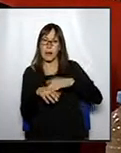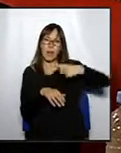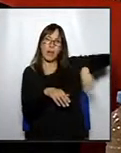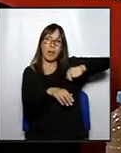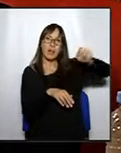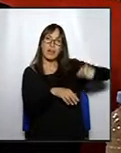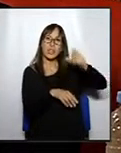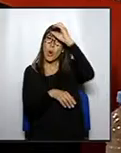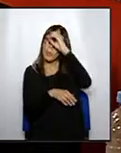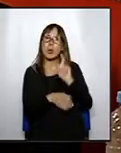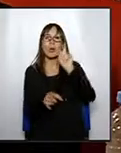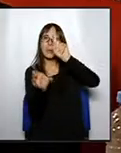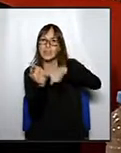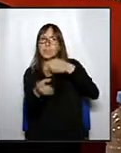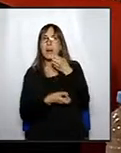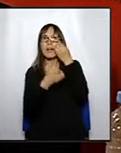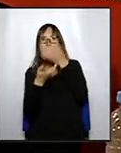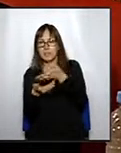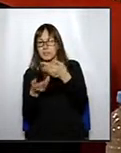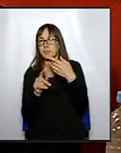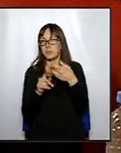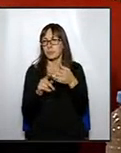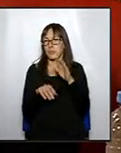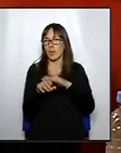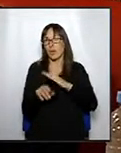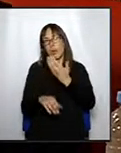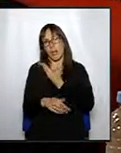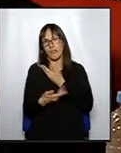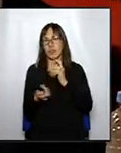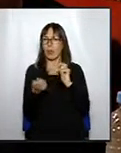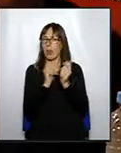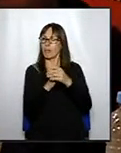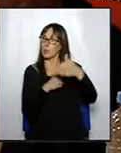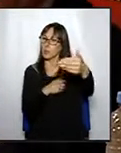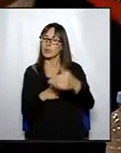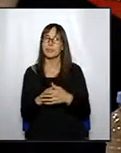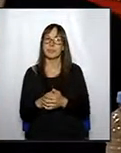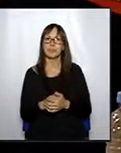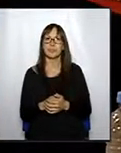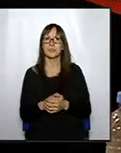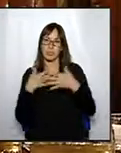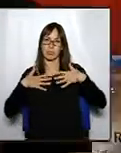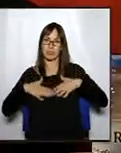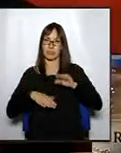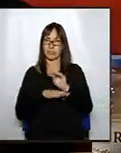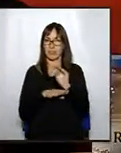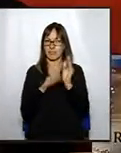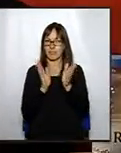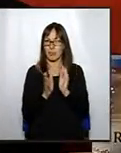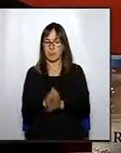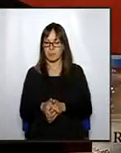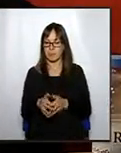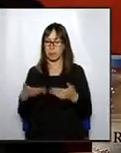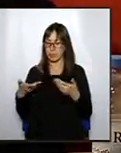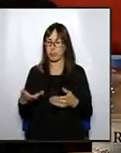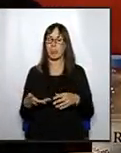poguessin opinar d'aquest canvi que pot afectar el futur d'aquesta ciutat. Moltes gràcies, senyor Anglada. Sí,